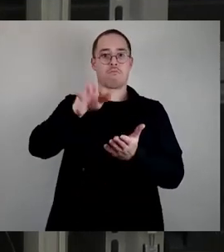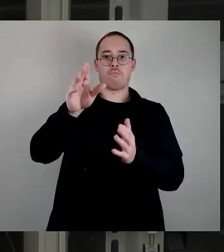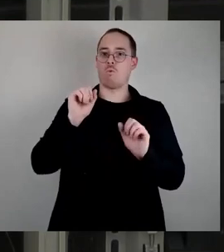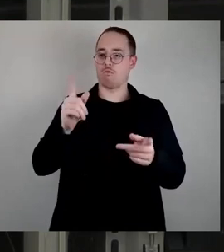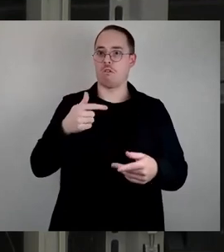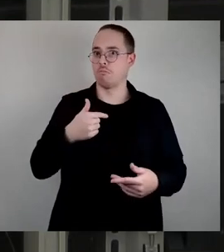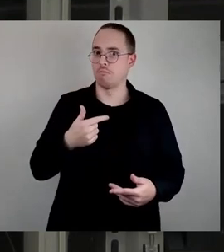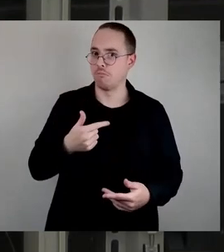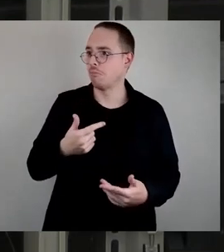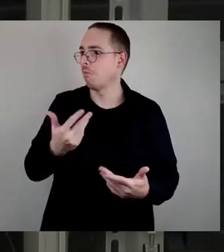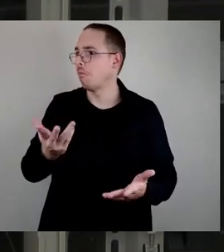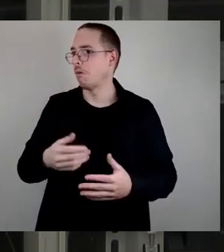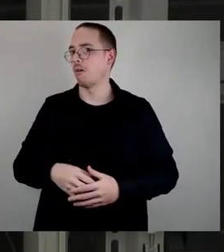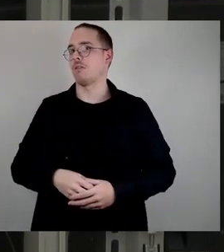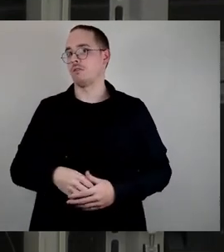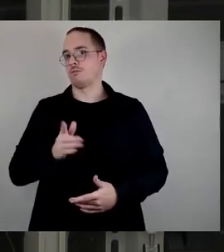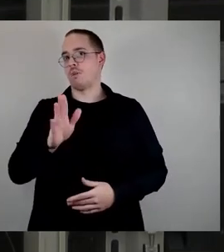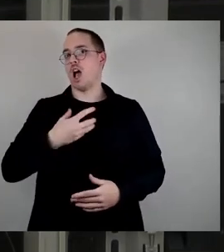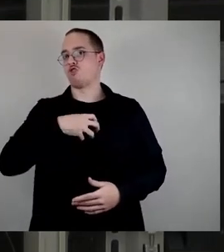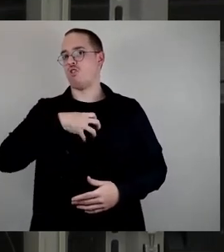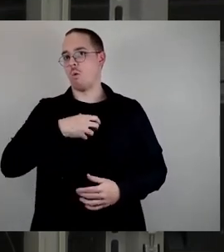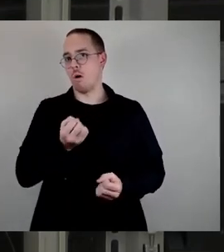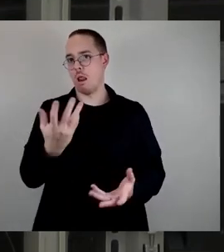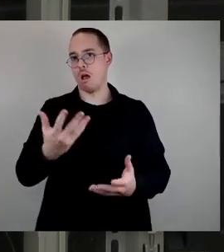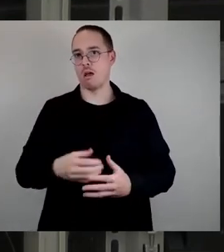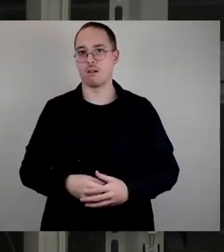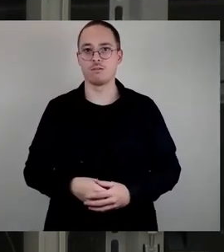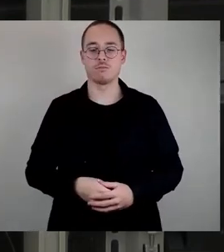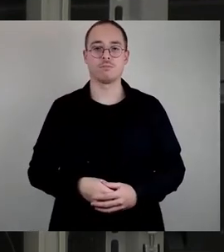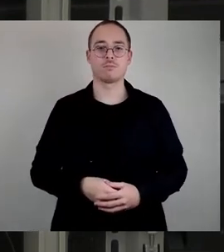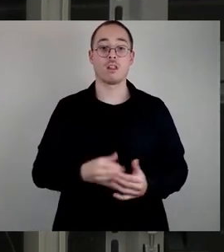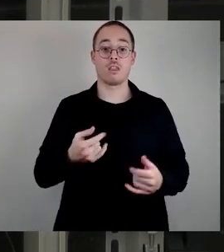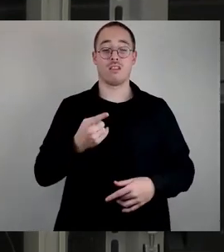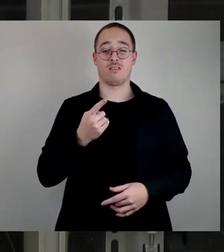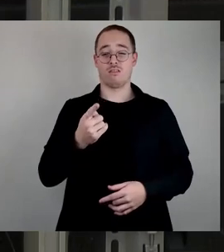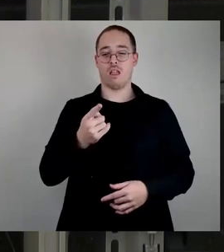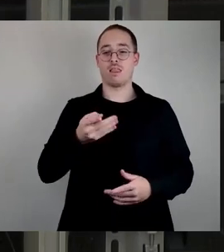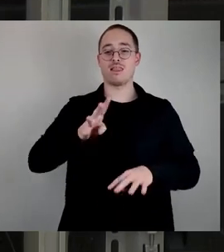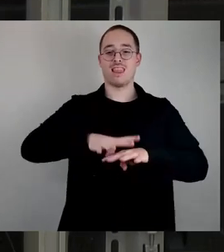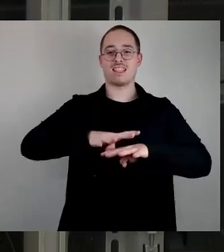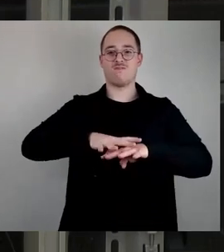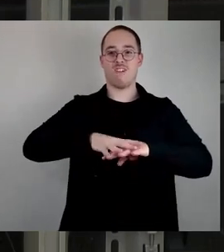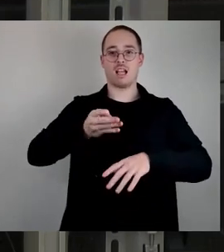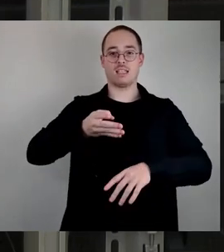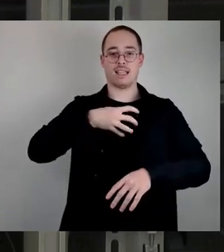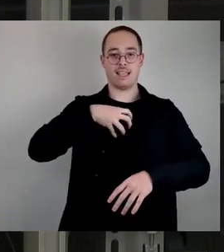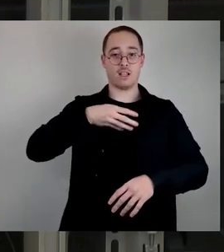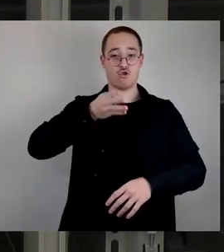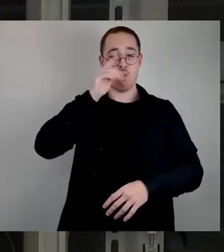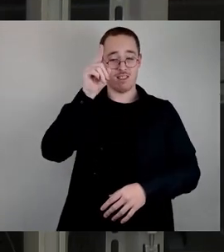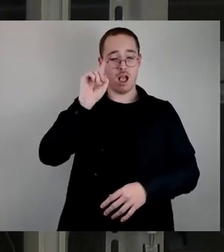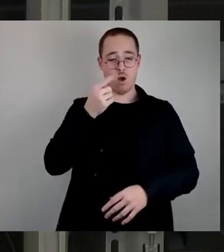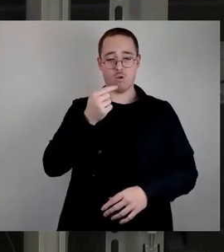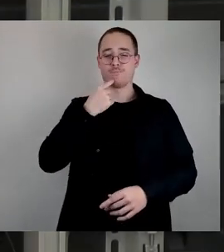noch abschließend zu Alexander Herzenstraße. Das Netzwerk Dresden Nord hat sich dort auch damit beschäftigt und hatte den Vorschlag